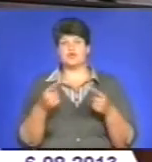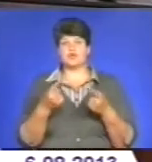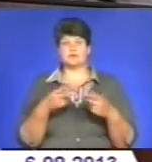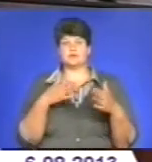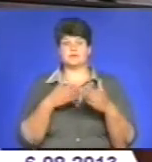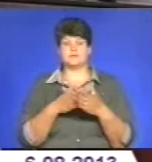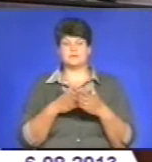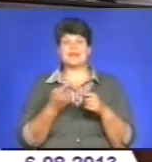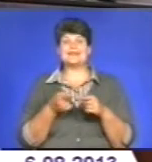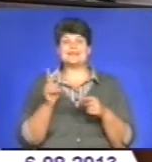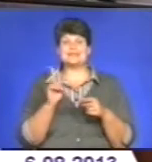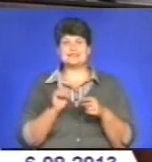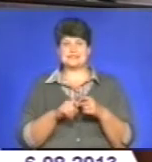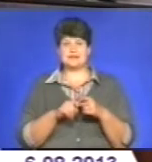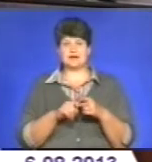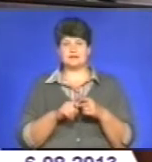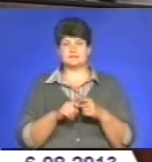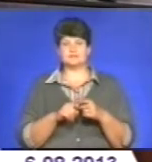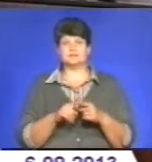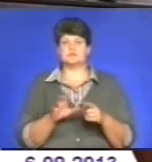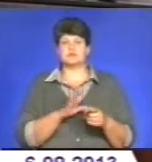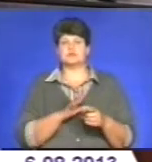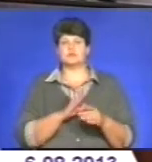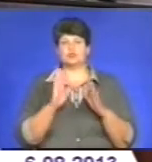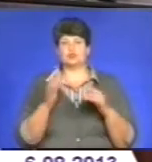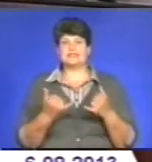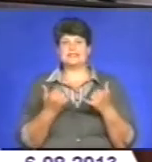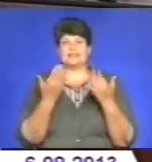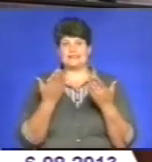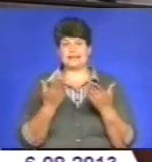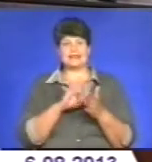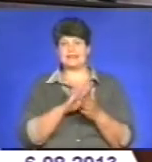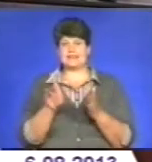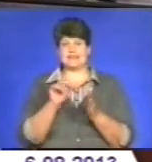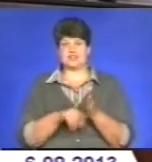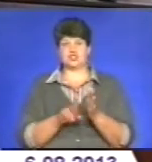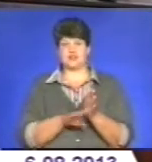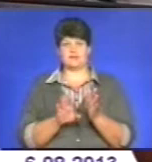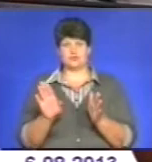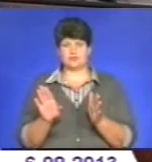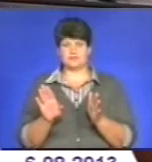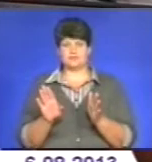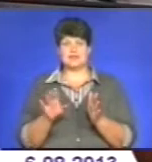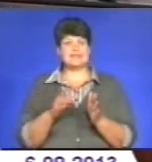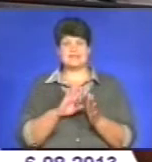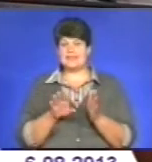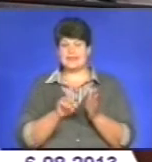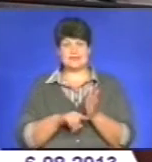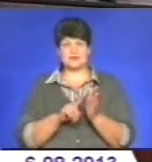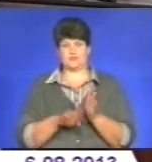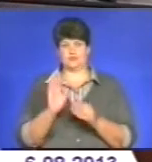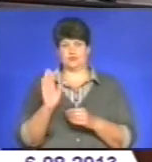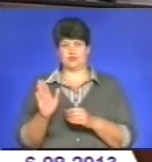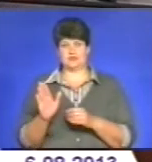затори. Ця розкіш буде для них не дешевою. Наголошую, не дешевою.